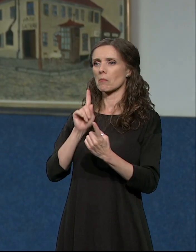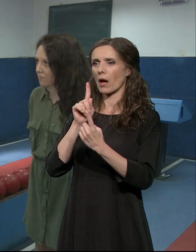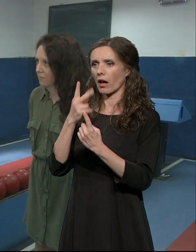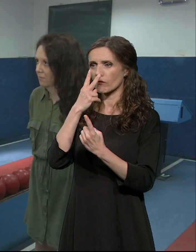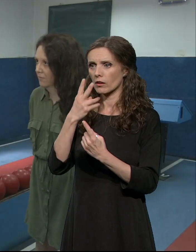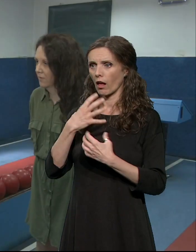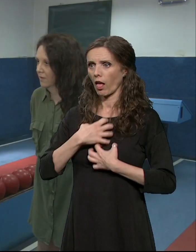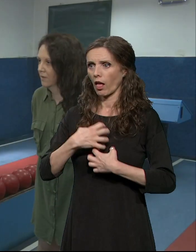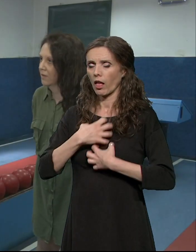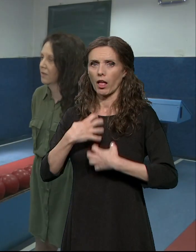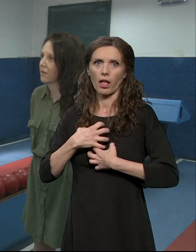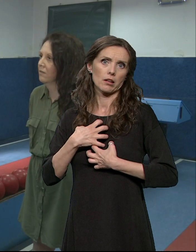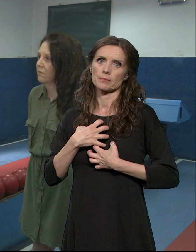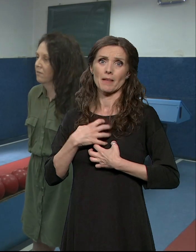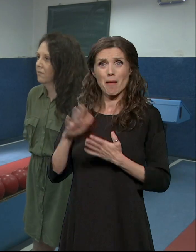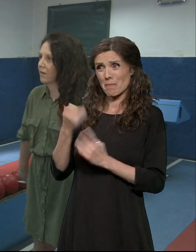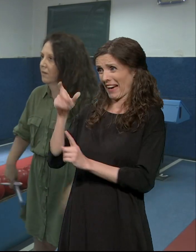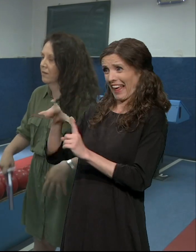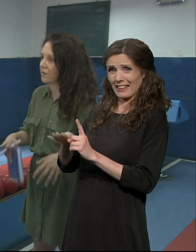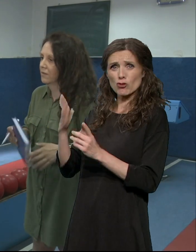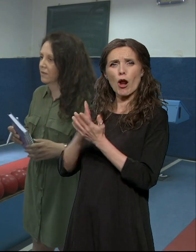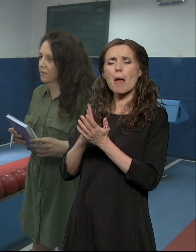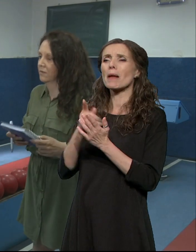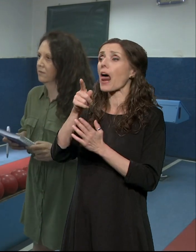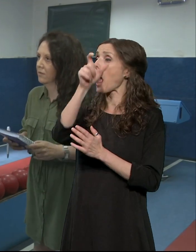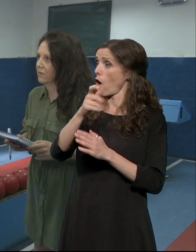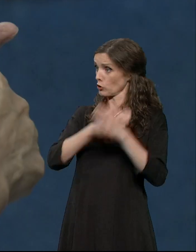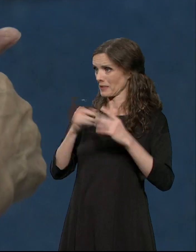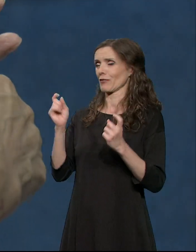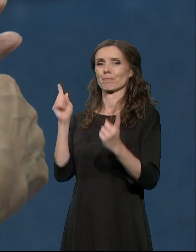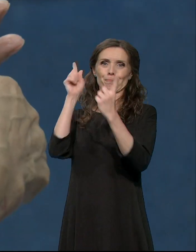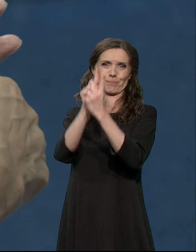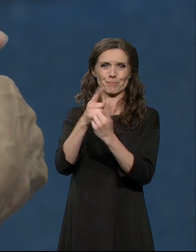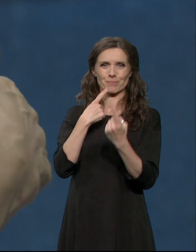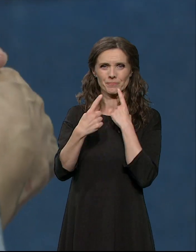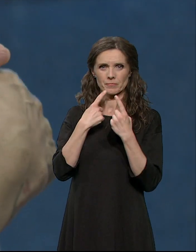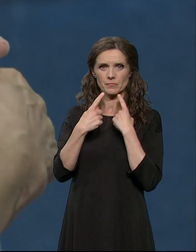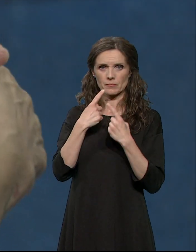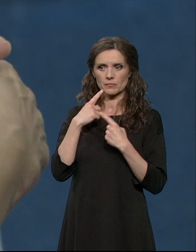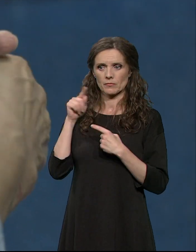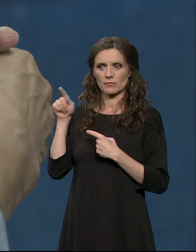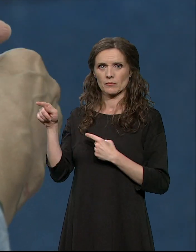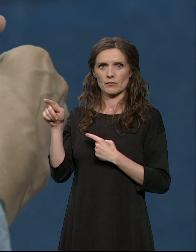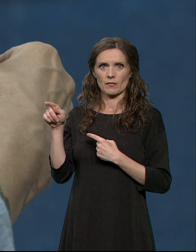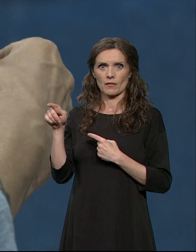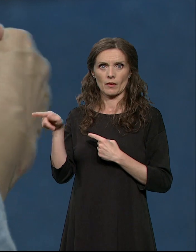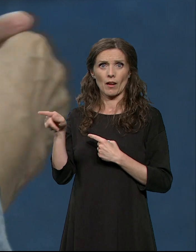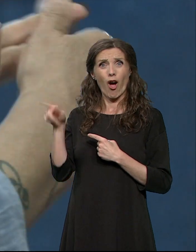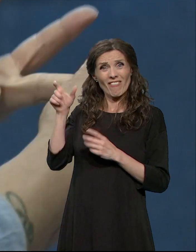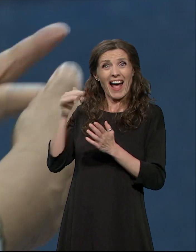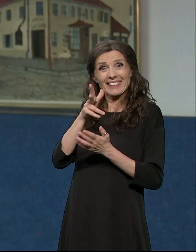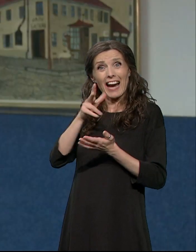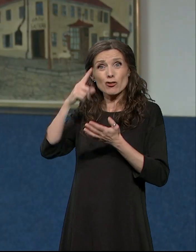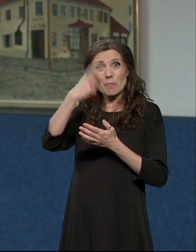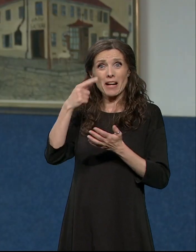dođete kod nekog. Imali smo jednu asistenkinju koja se rasplakala na intervju kod korisnici i korisnica kaže ja sam na kraju nju utešila u stvari.